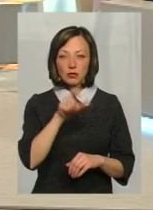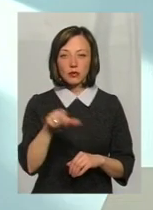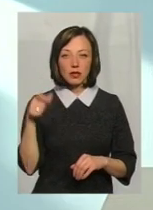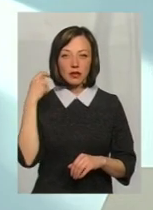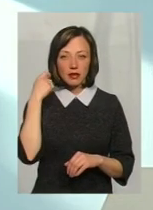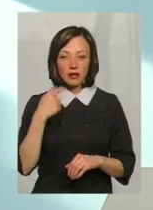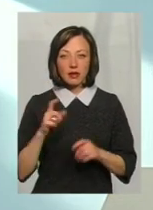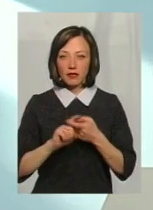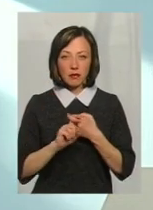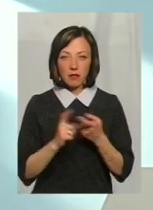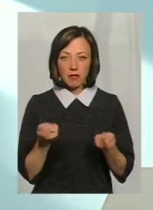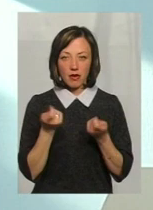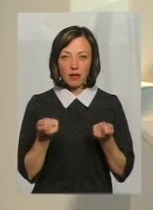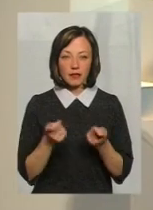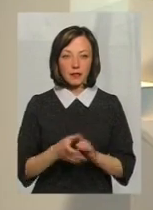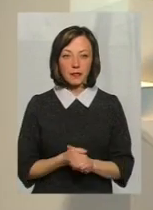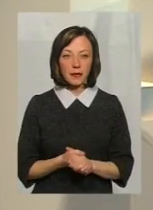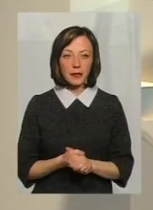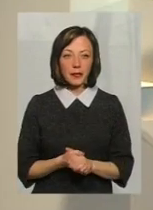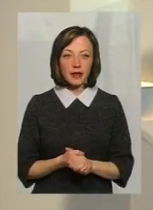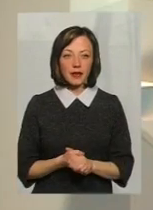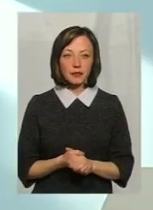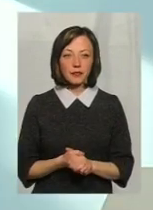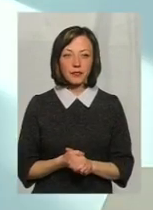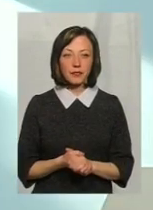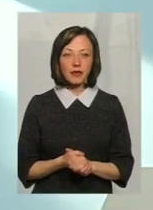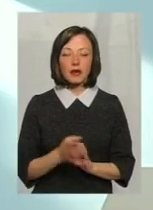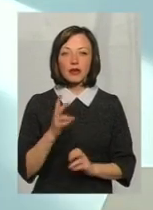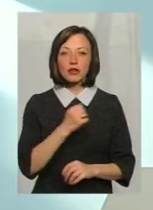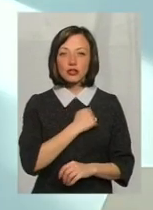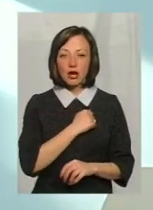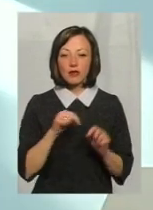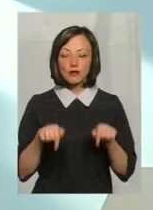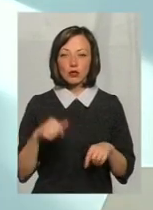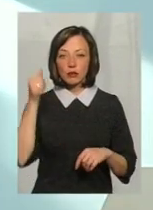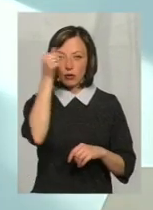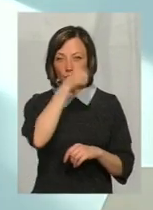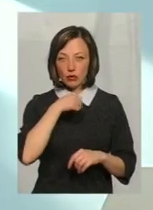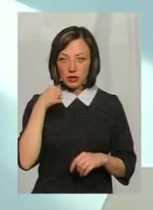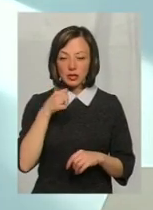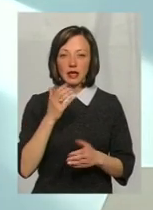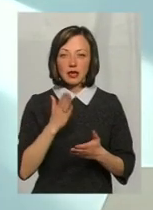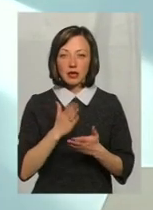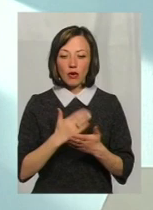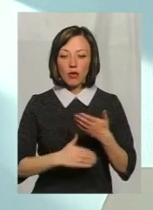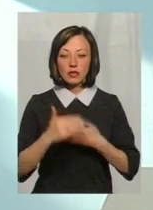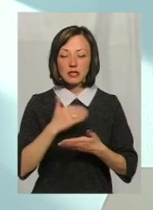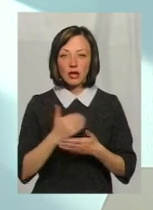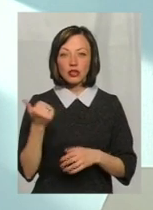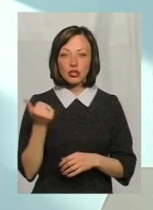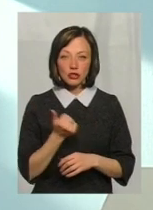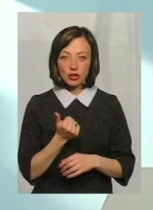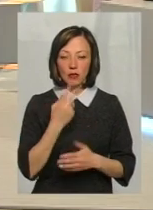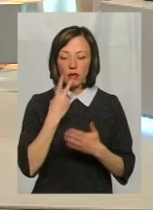людей? Ні. Оскільки менше про них говорять, чи ні? Ні, на жаль, в цьому уроці і тенденція останнього тижня